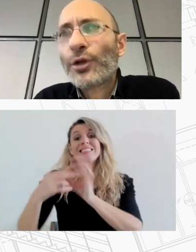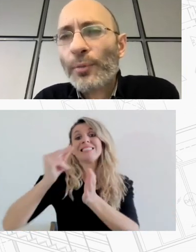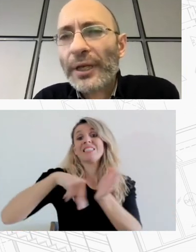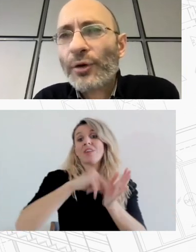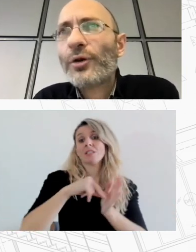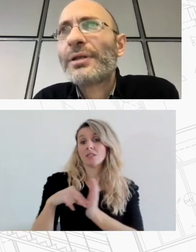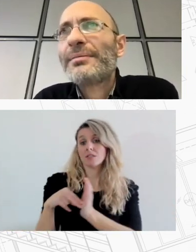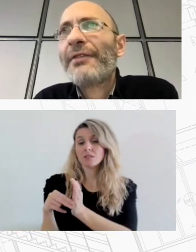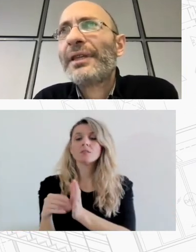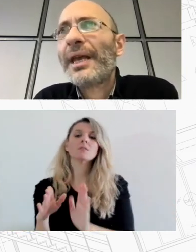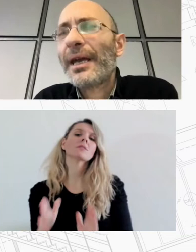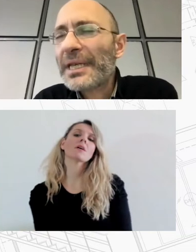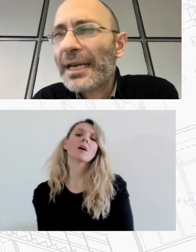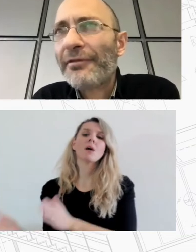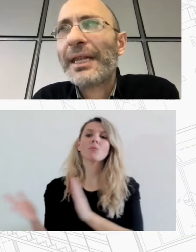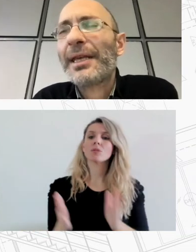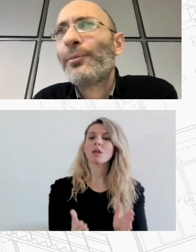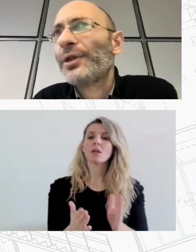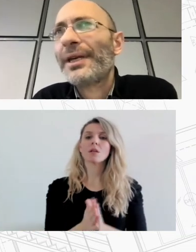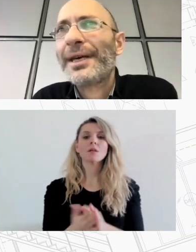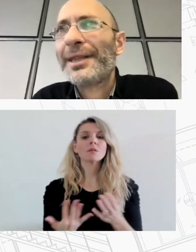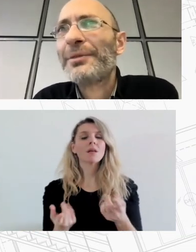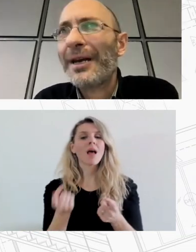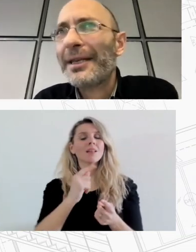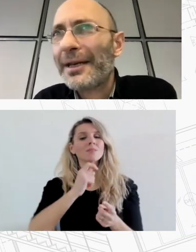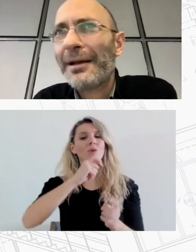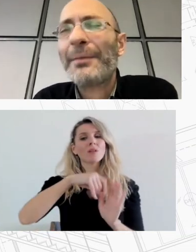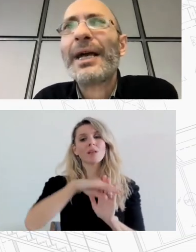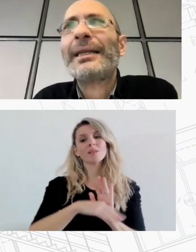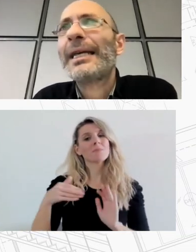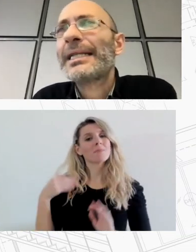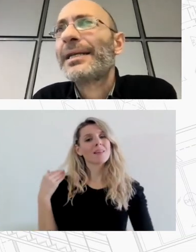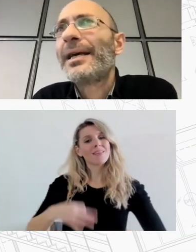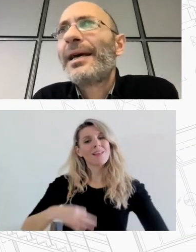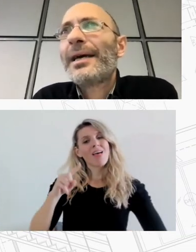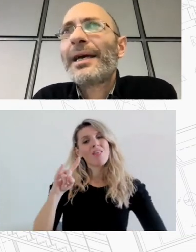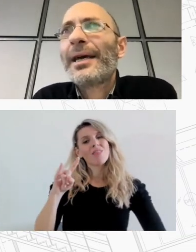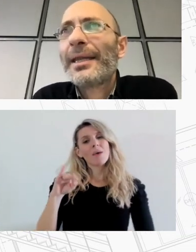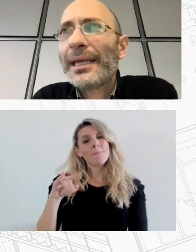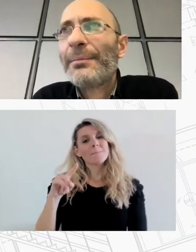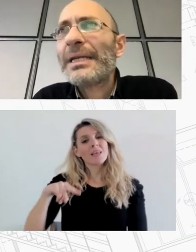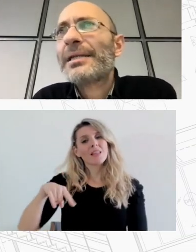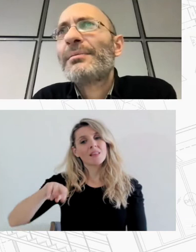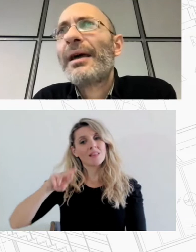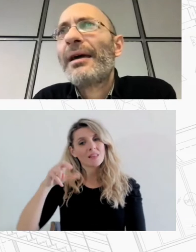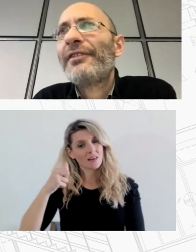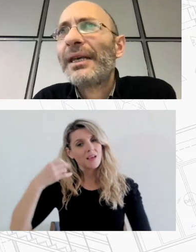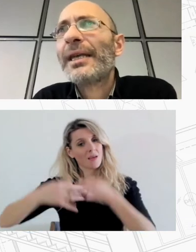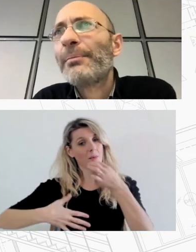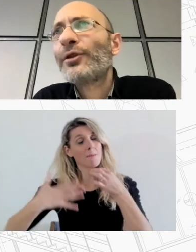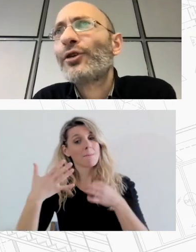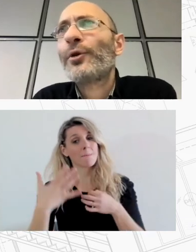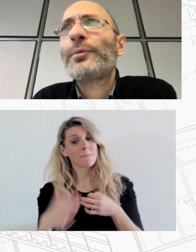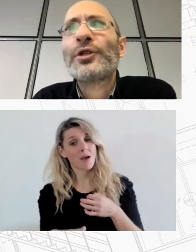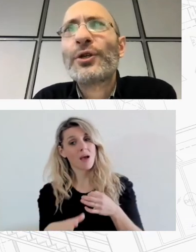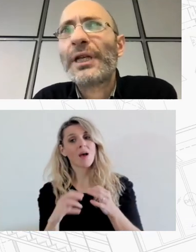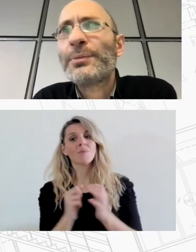στεγαστικών πολιτικών με αφετηρία επίσης αναφέρθηκε από την Δήμητρα αλλά ήταν και μια κατάληξη δική μας με αφετηρία και